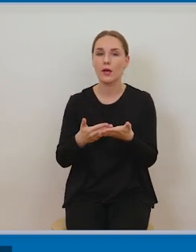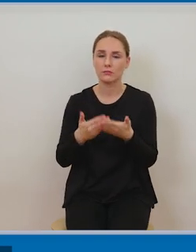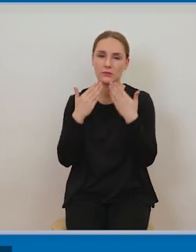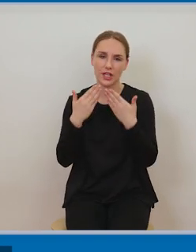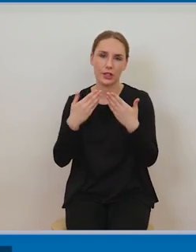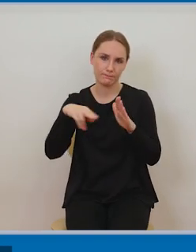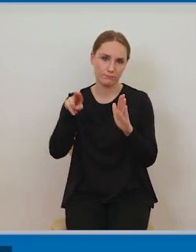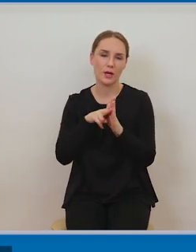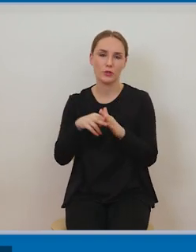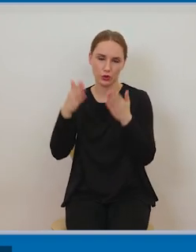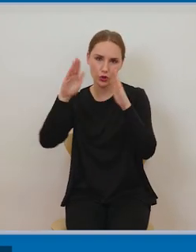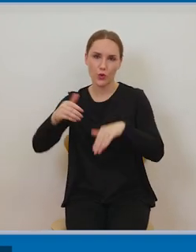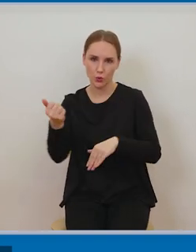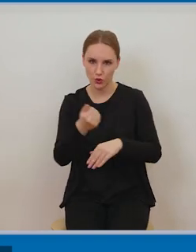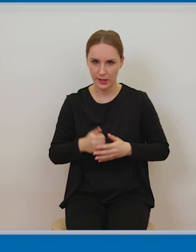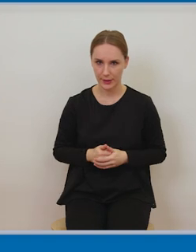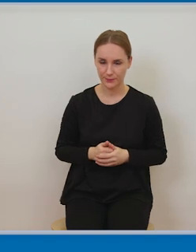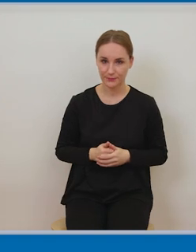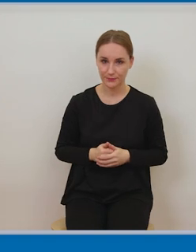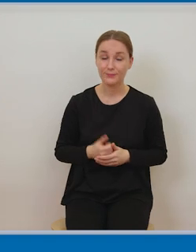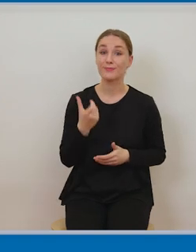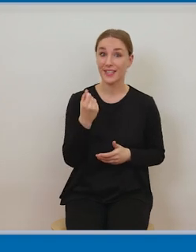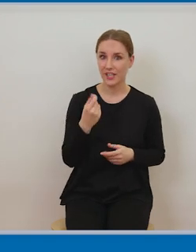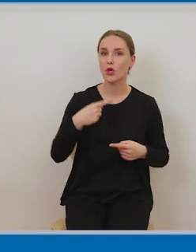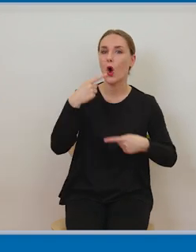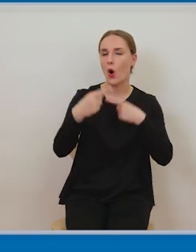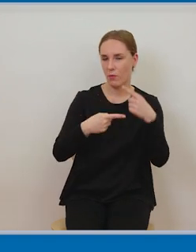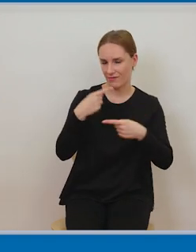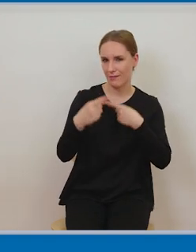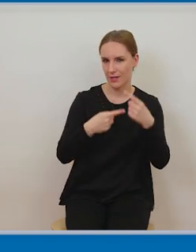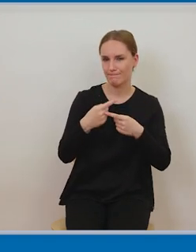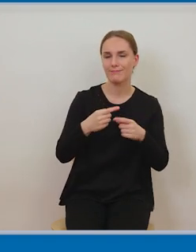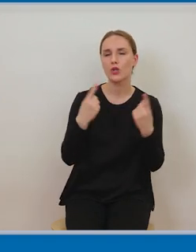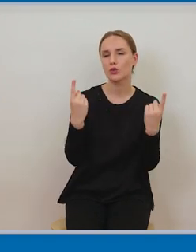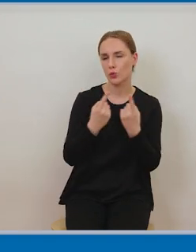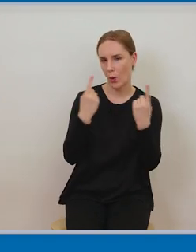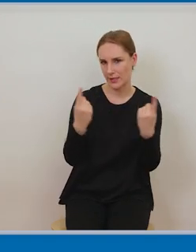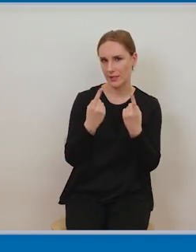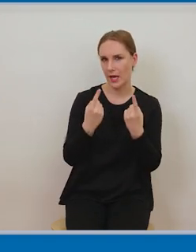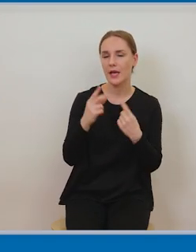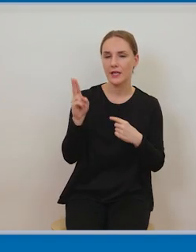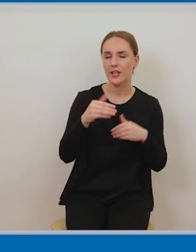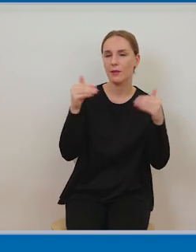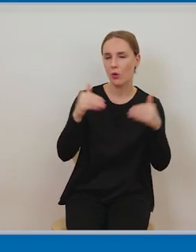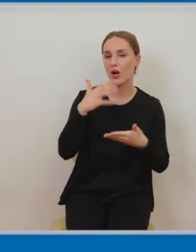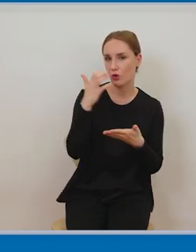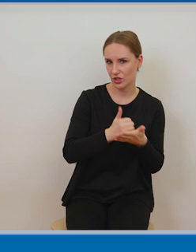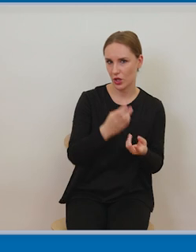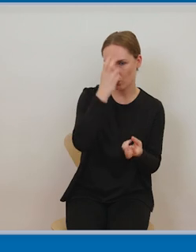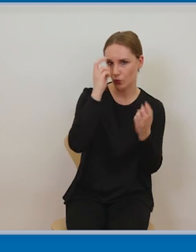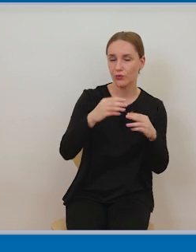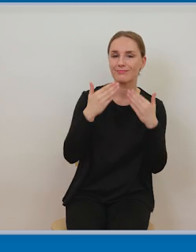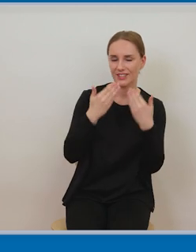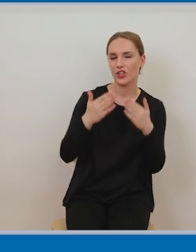przypadkach korzystania z utworów, które mają miejsce właśnie na podstawie dozwolonego użytku. Ta sprawa zakończyła się